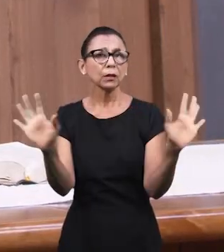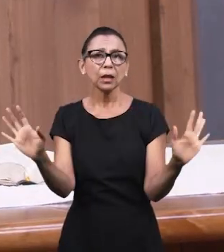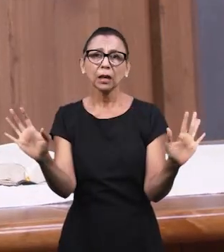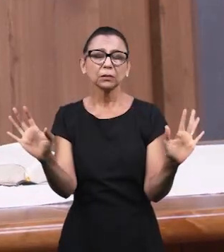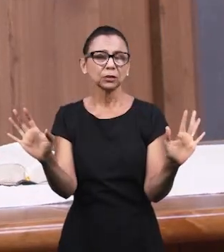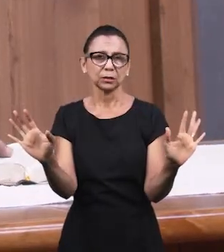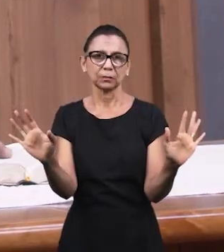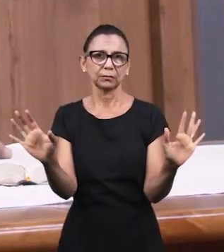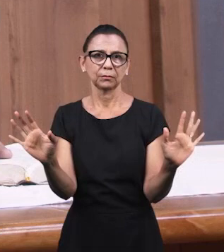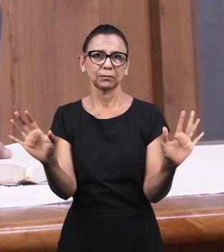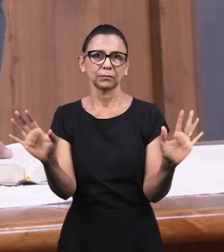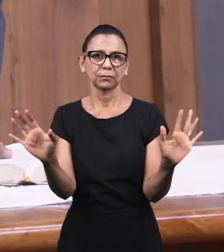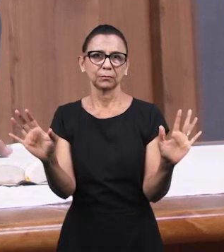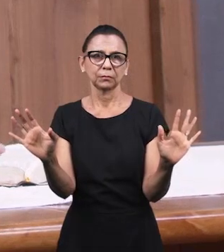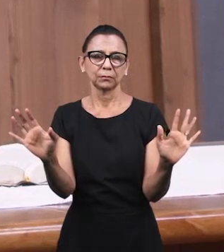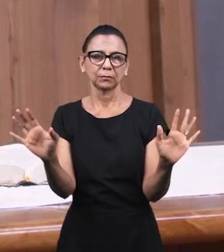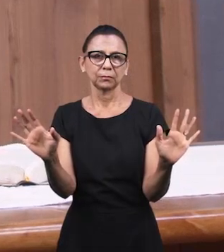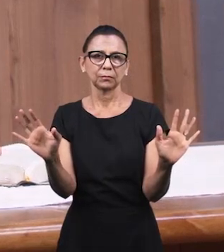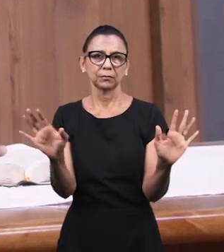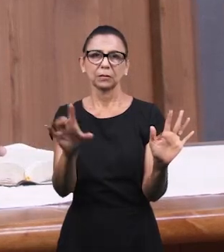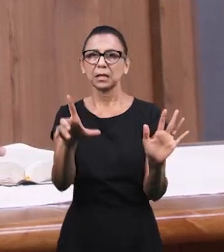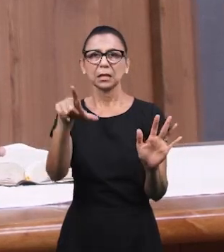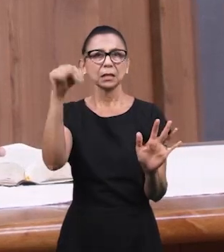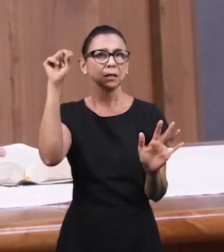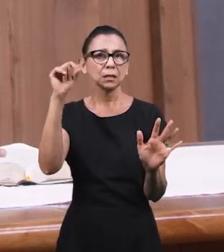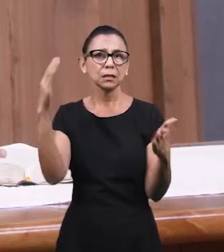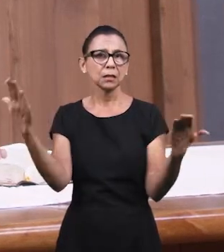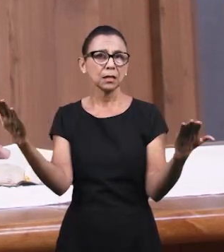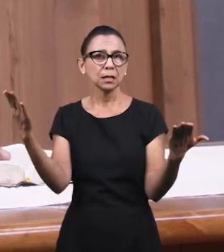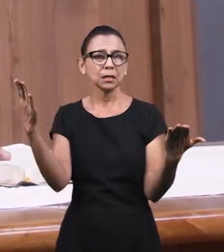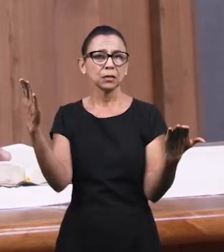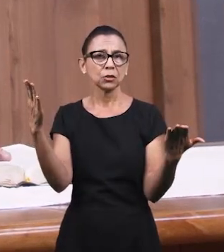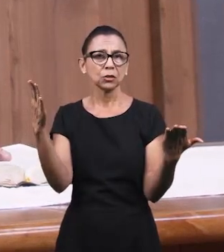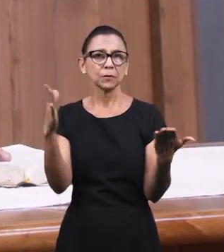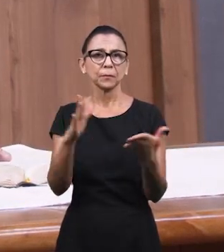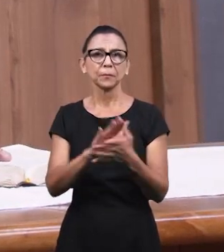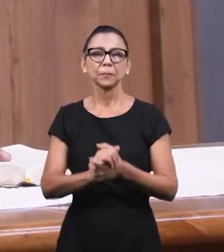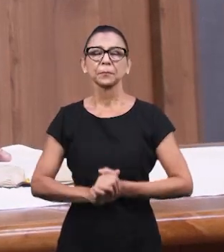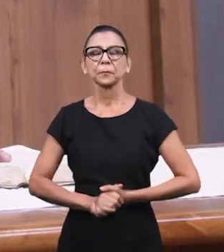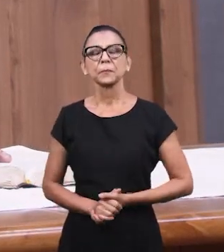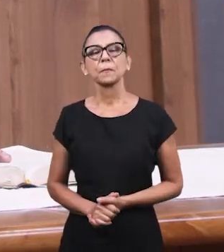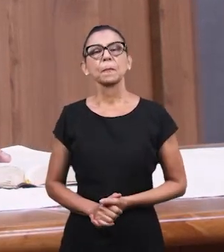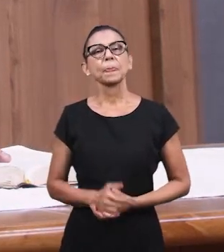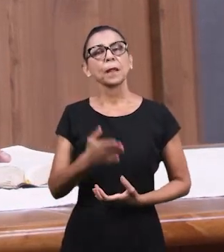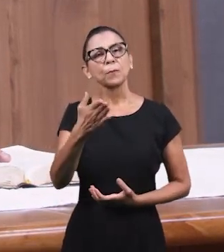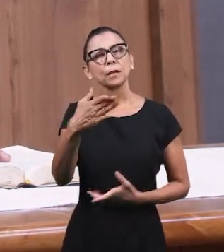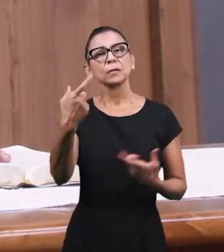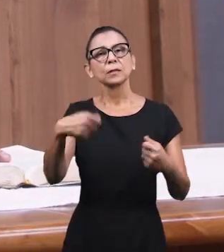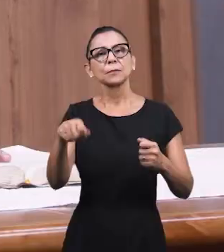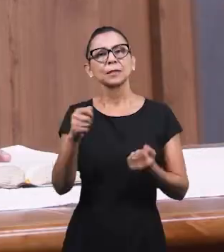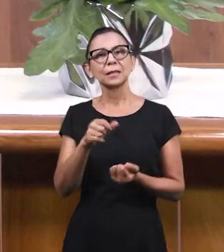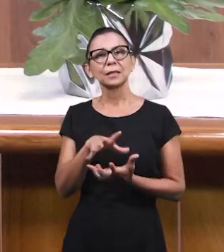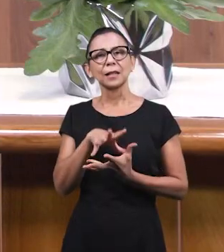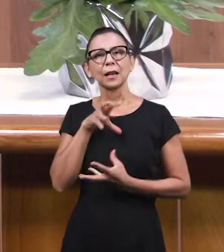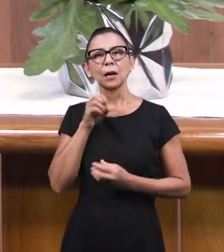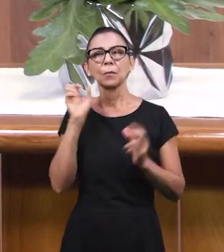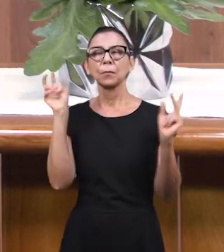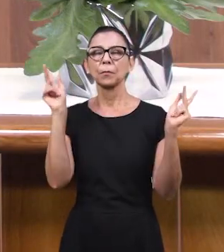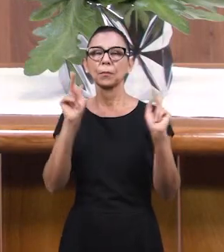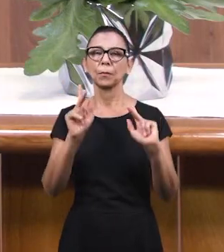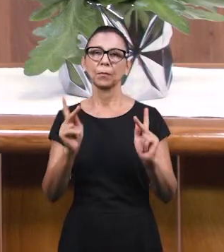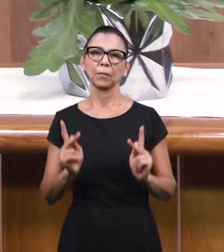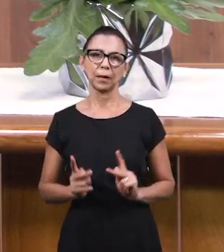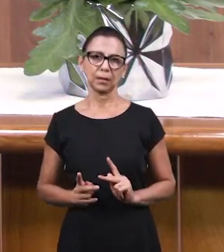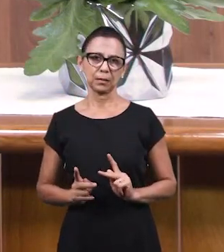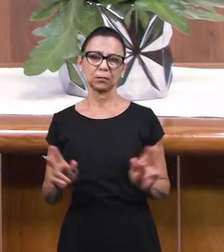ты считаешь нужным. Это твое решение. Но Бог хочет, чтобы ты начал жить в мире с людьми